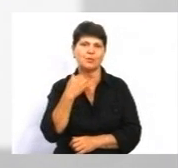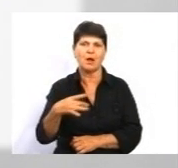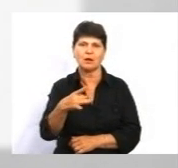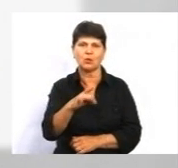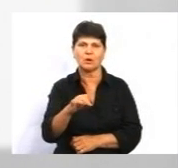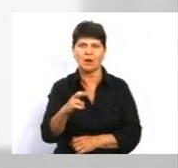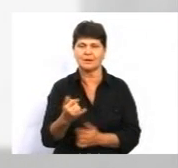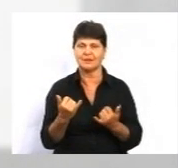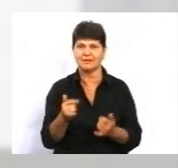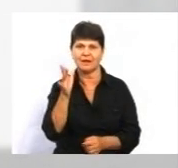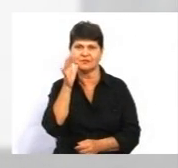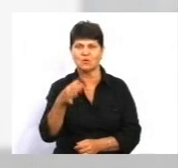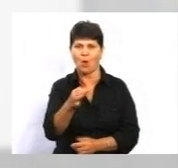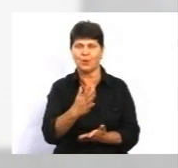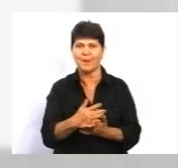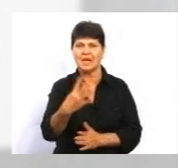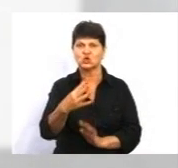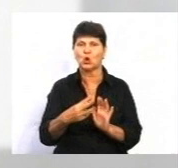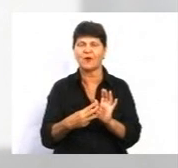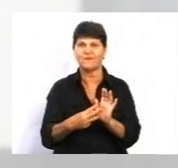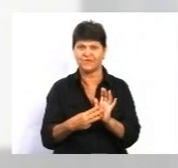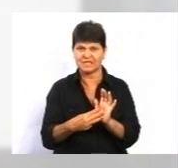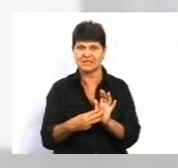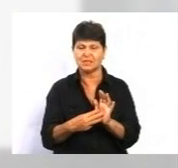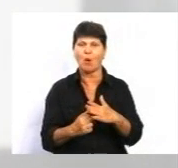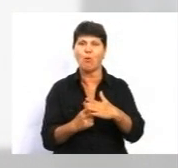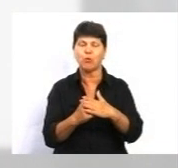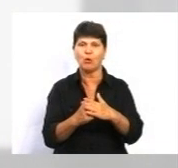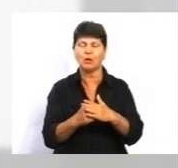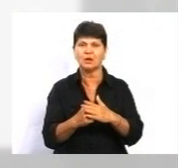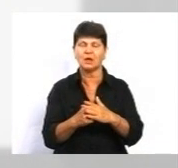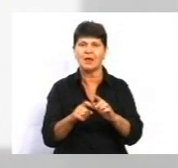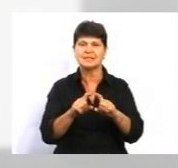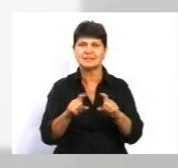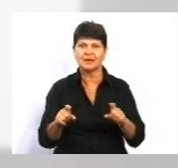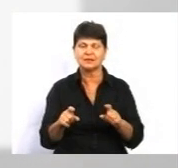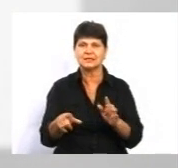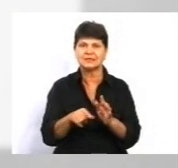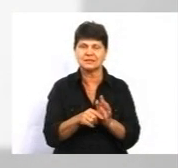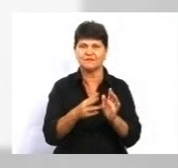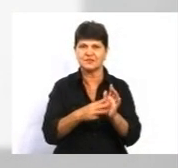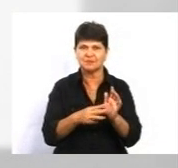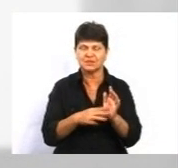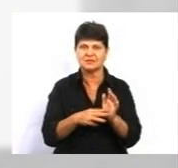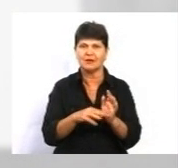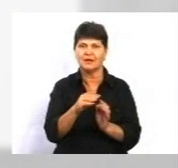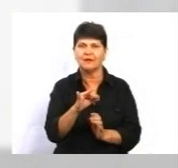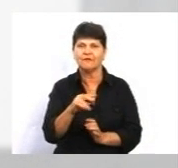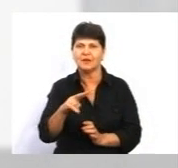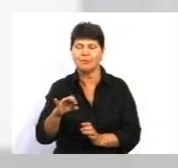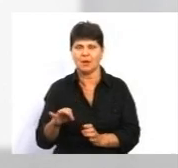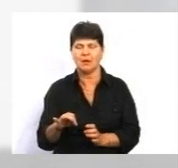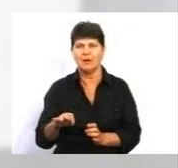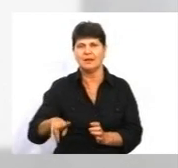даний час область має 48 опорних закладів із 70-ма філіями. Володимир Буняк – виконувач обов'язків директора Департаменту